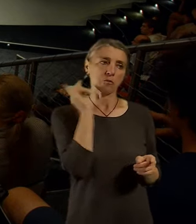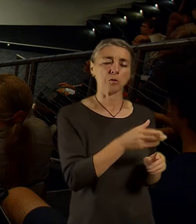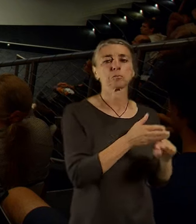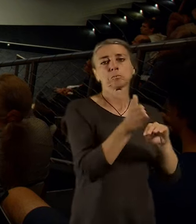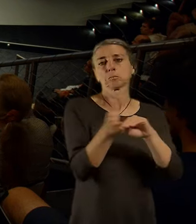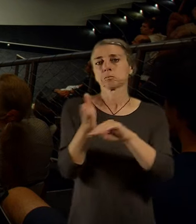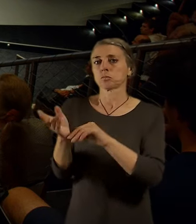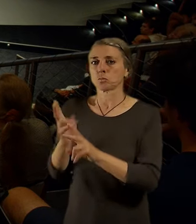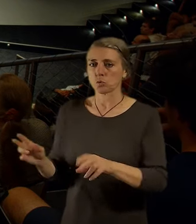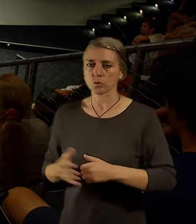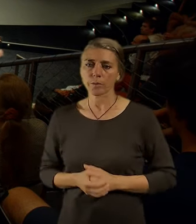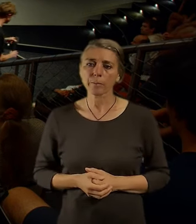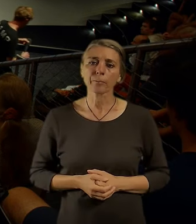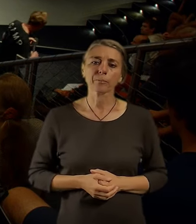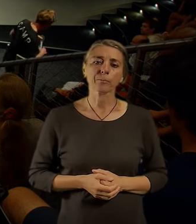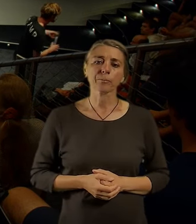Dobrý den, vítejte v kempu.